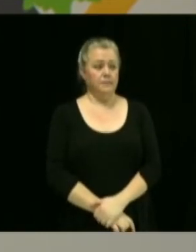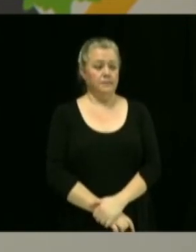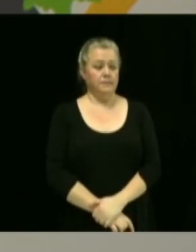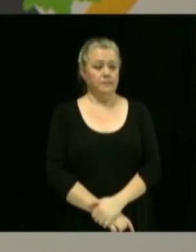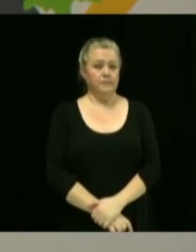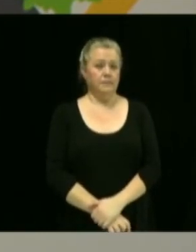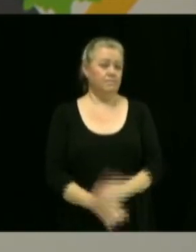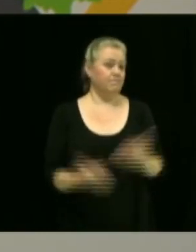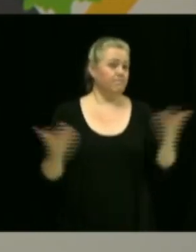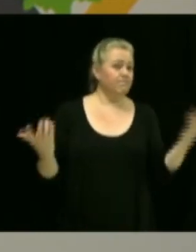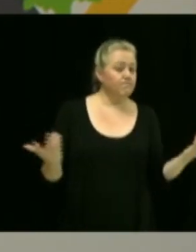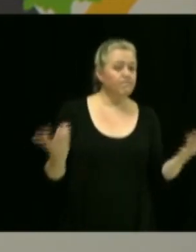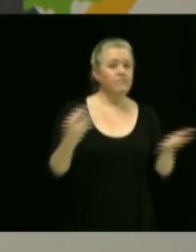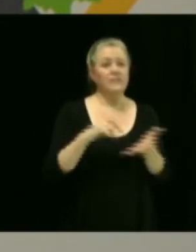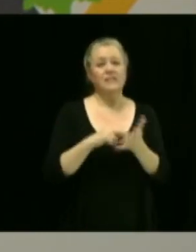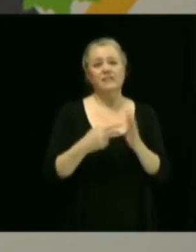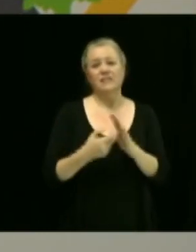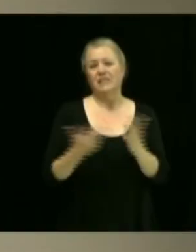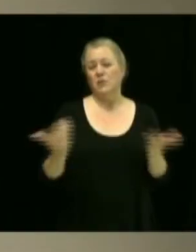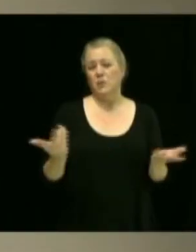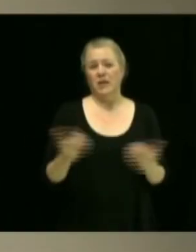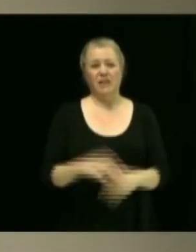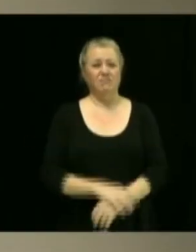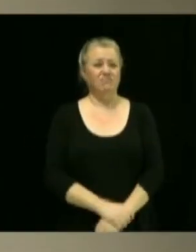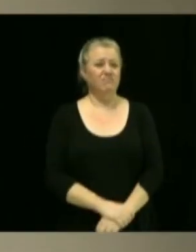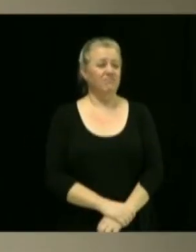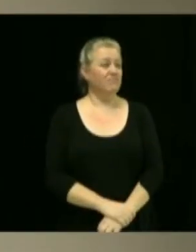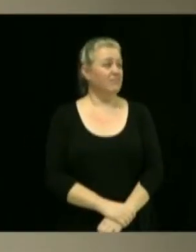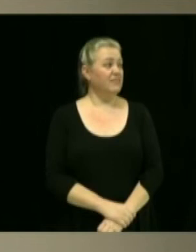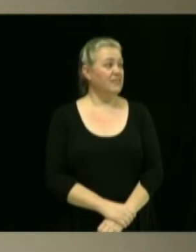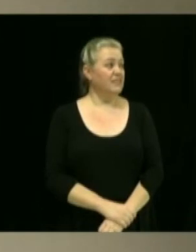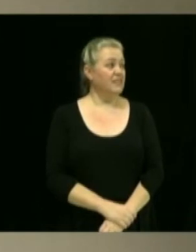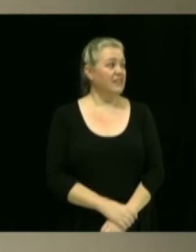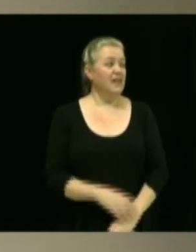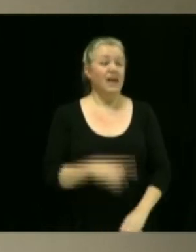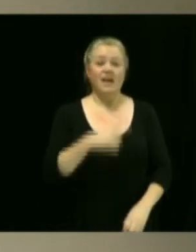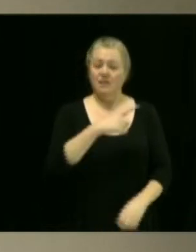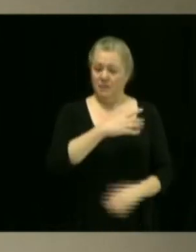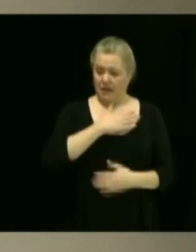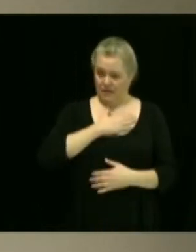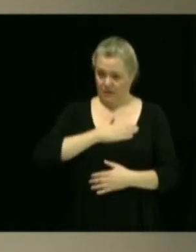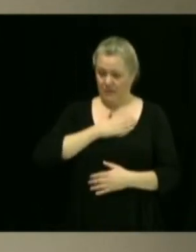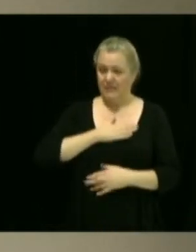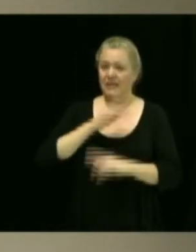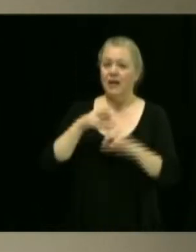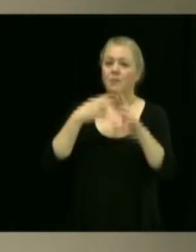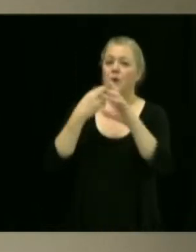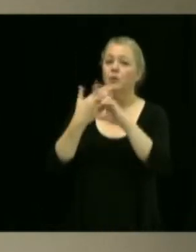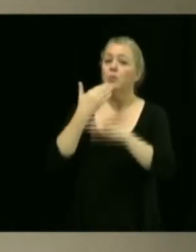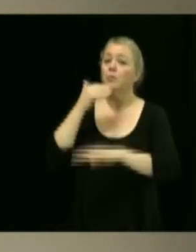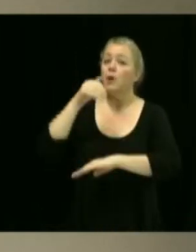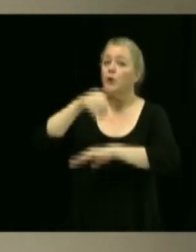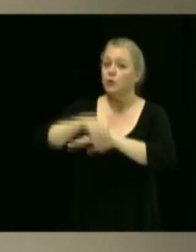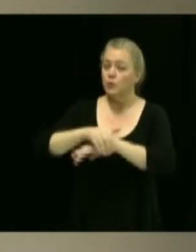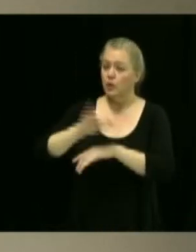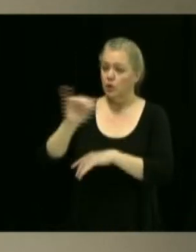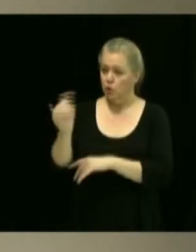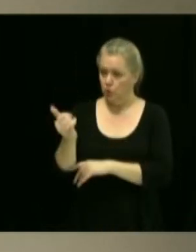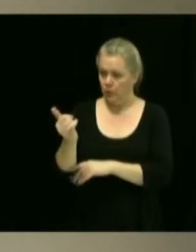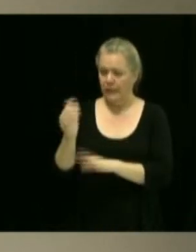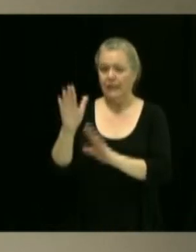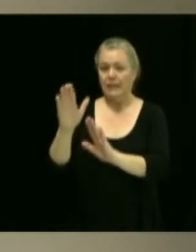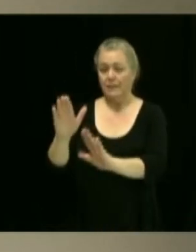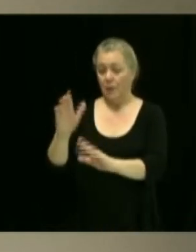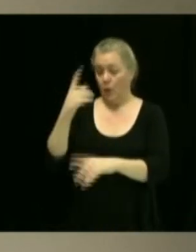Donc, quels sont... Oui, ça va me faire plaisir de répondre. Bonsoir, Julie. Je ne peux pas parler pour la dernière année au